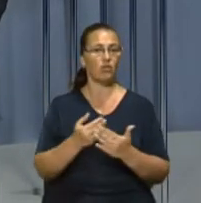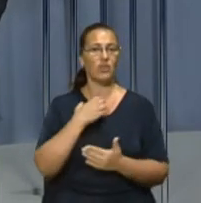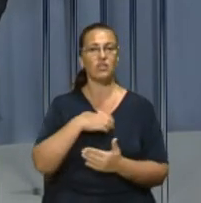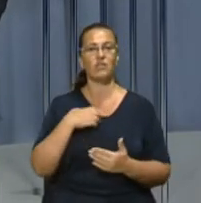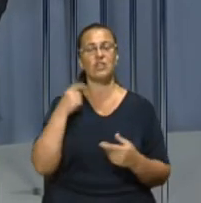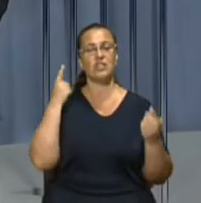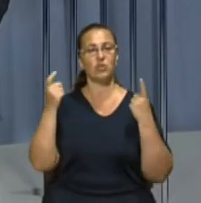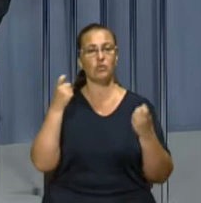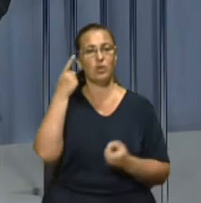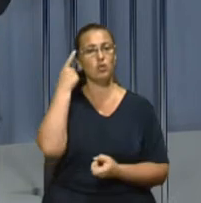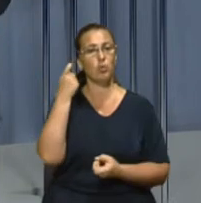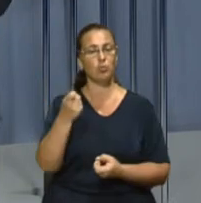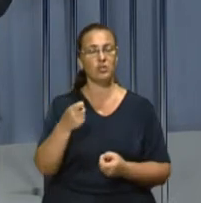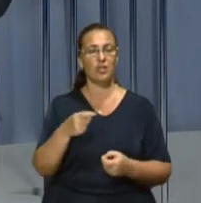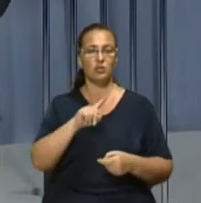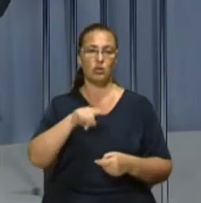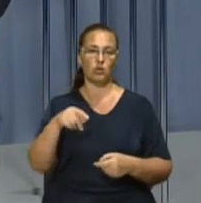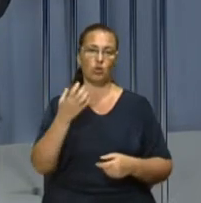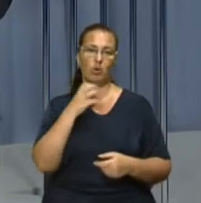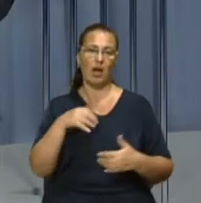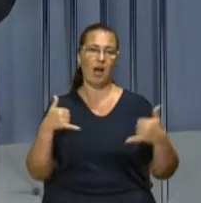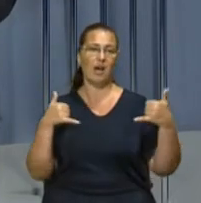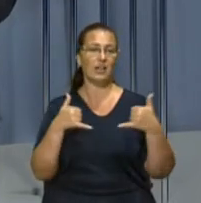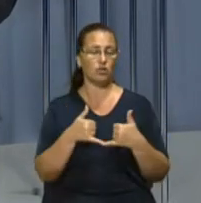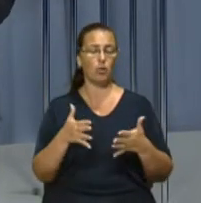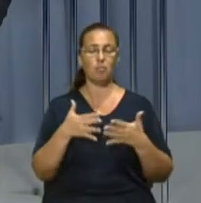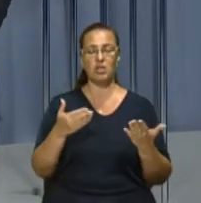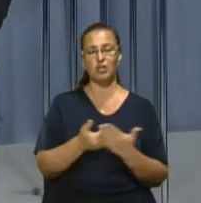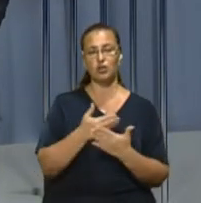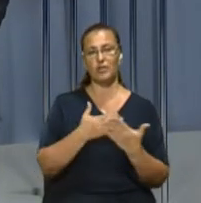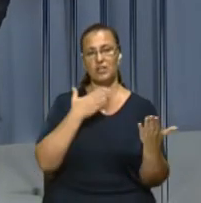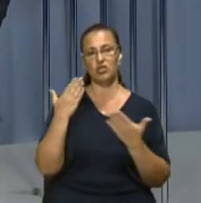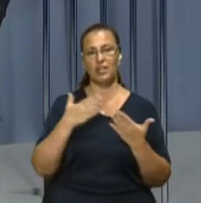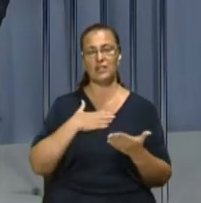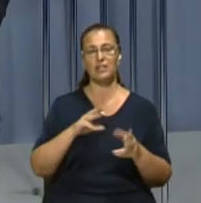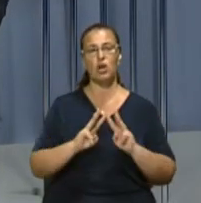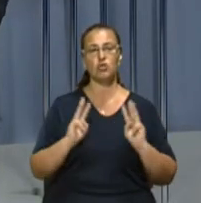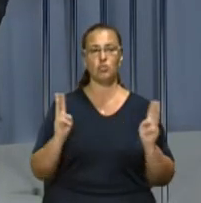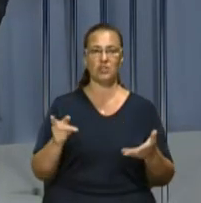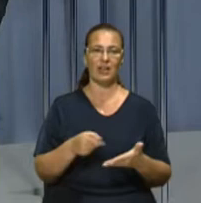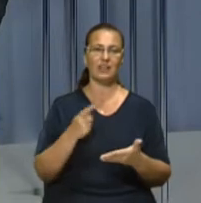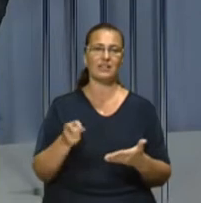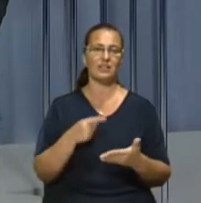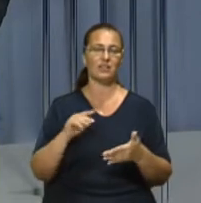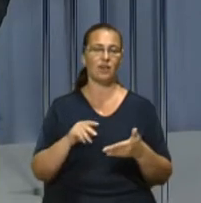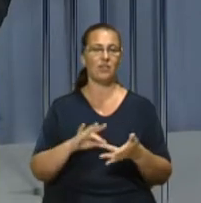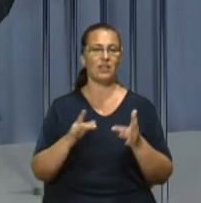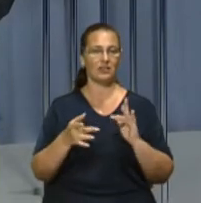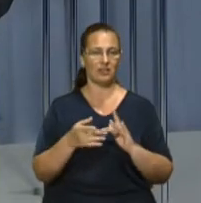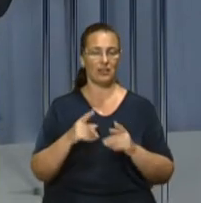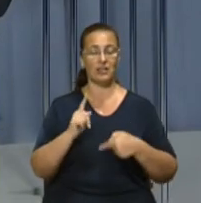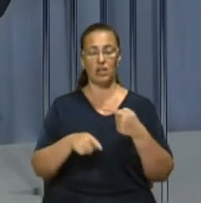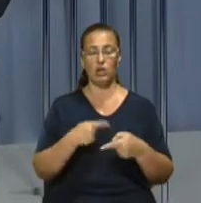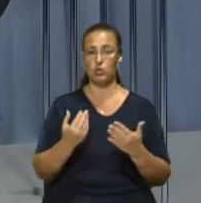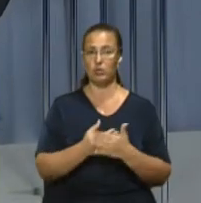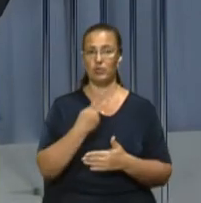для вас інформацію. Повідомляйте нам за номером нашої гарячої лінії. Більше новин читайте на нашому сайті та на сторінках у соцмережах. Наступний випуск